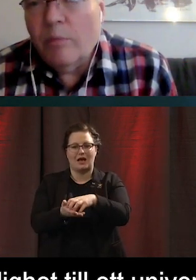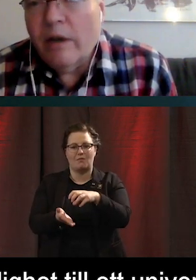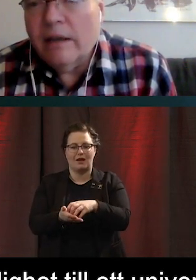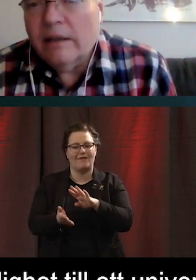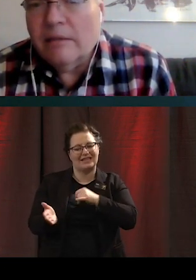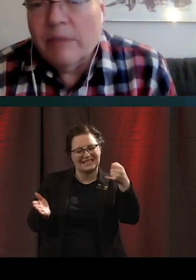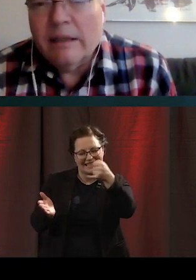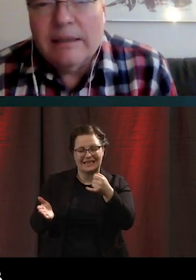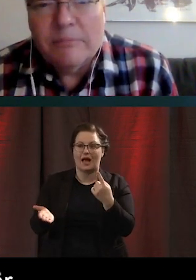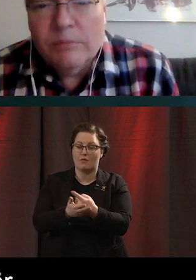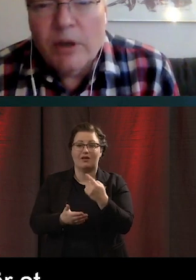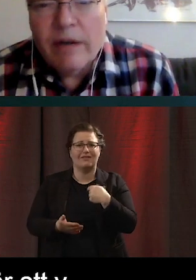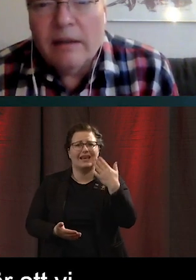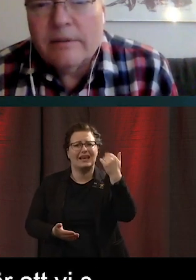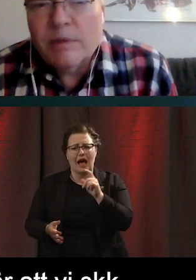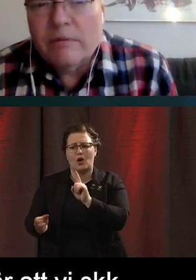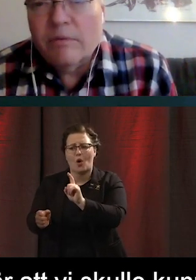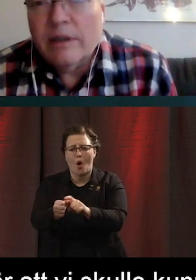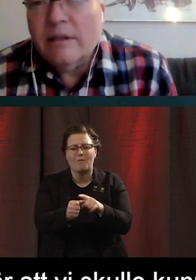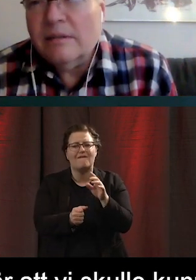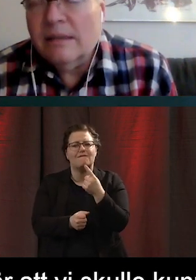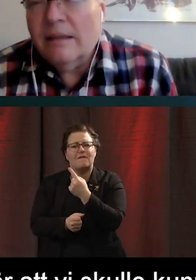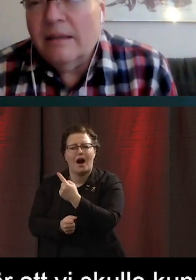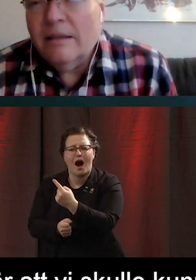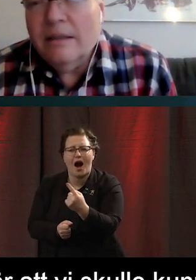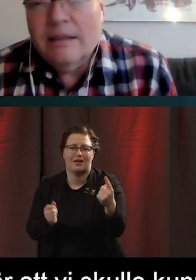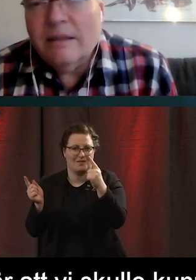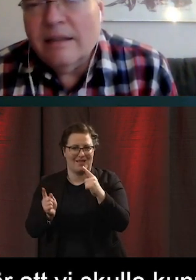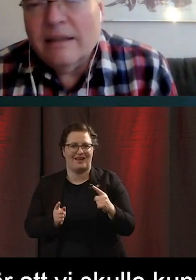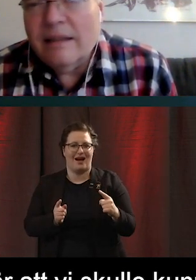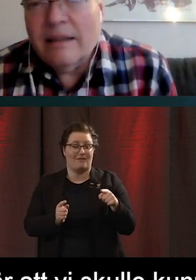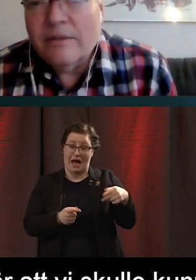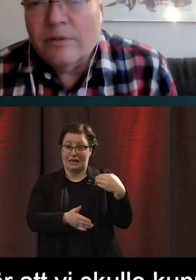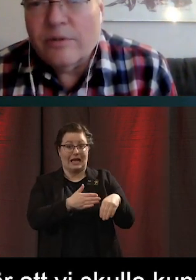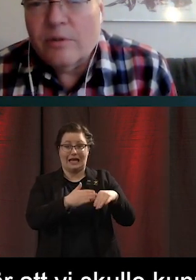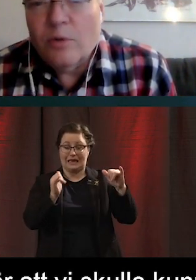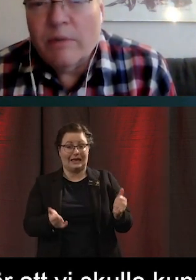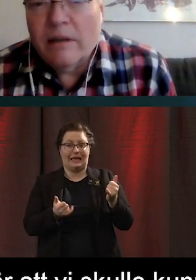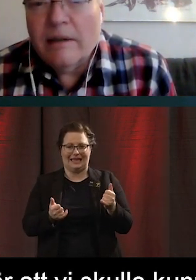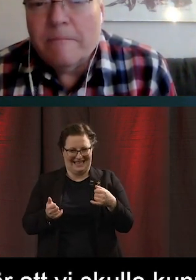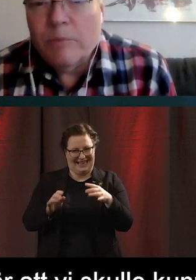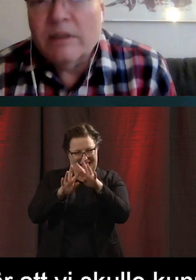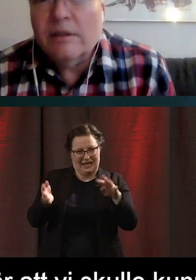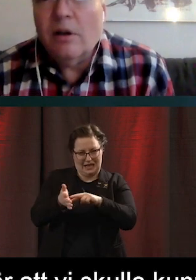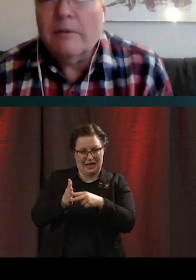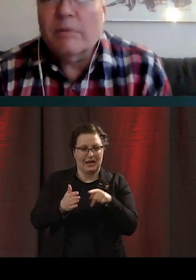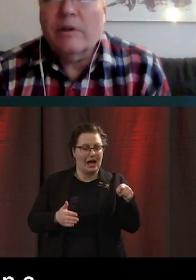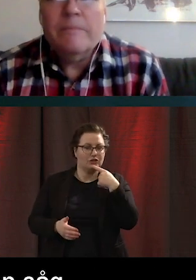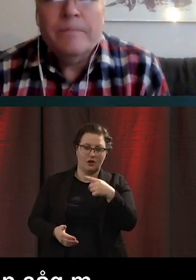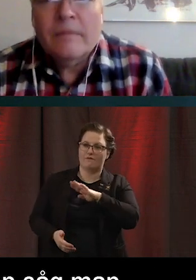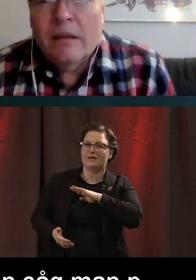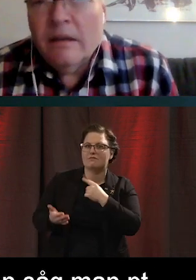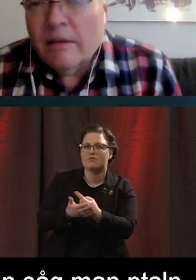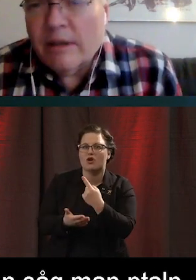koppla upp varenda människa överallt. Det var redan tidigt i den här tekniken så såg man den här potentialen.